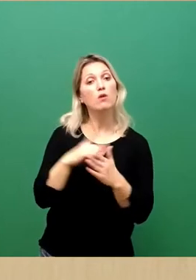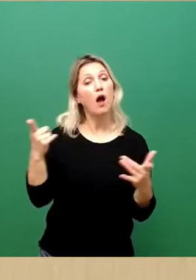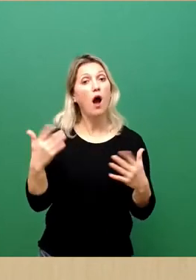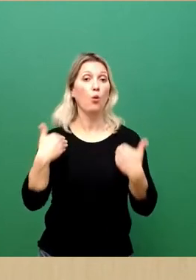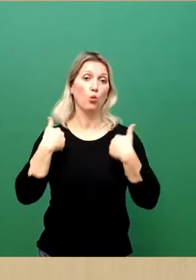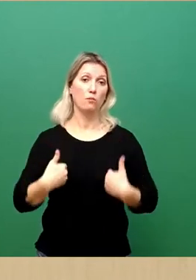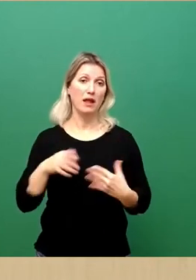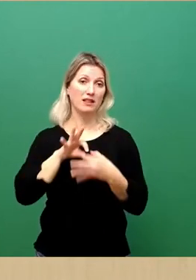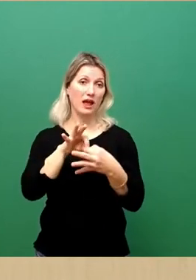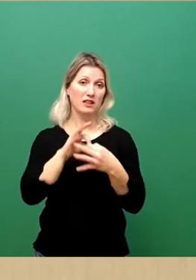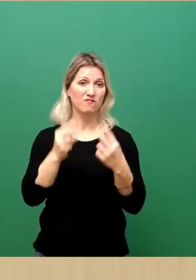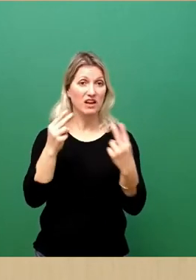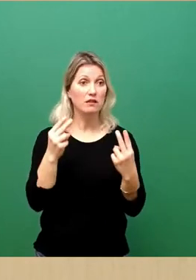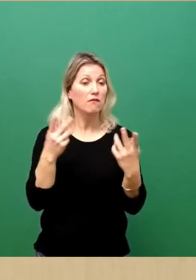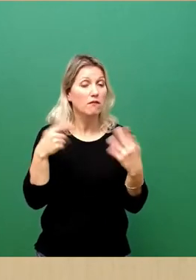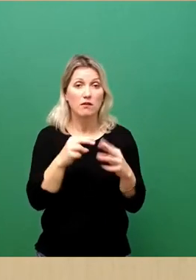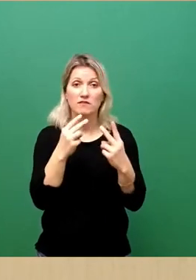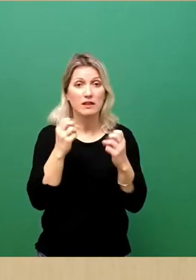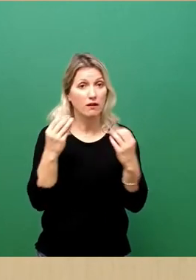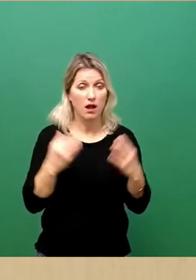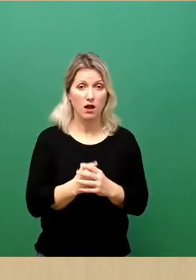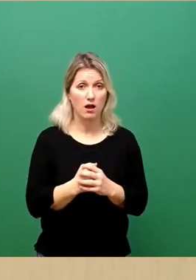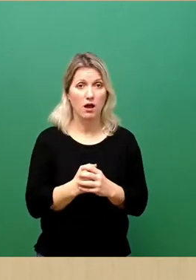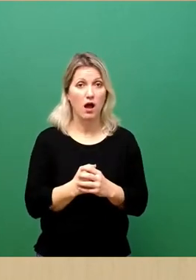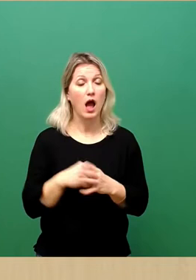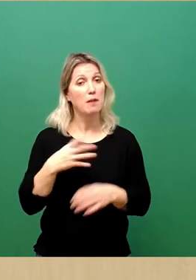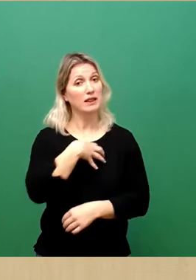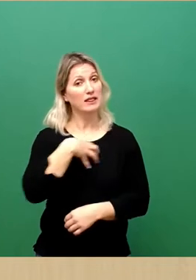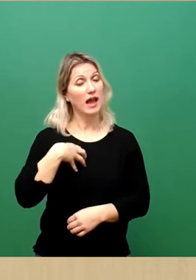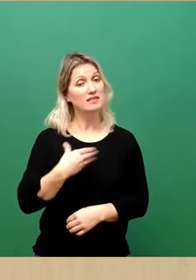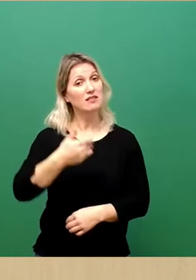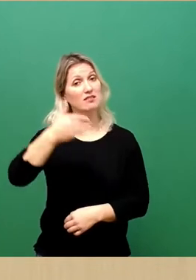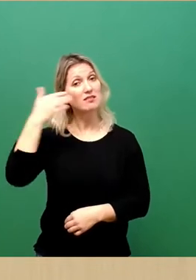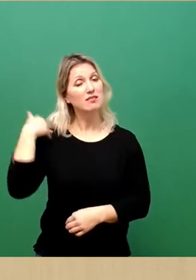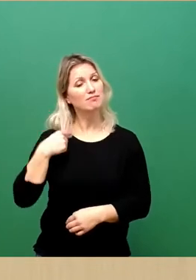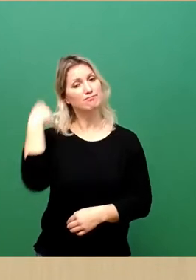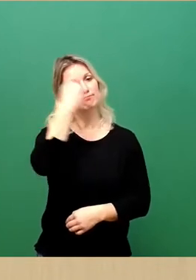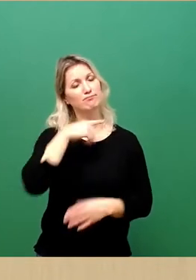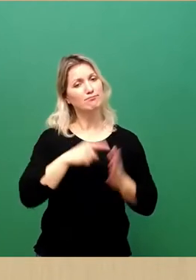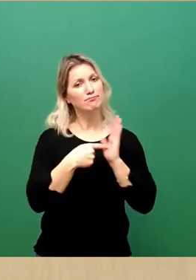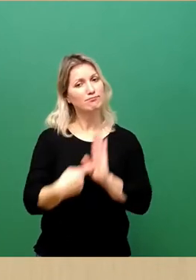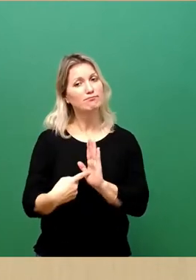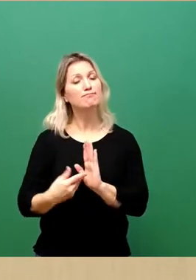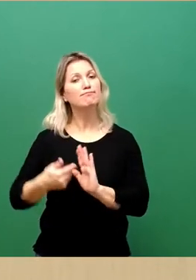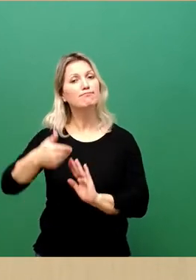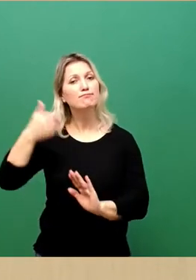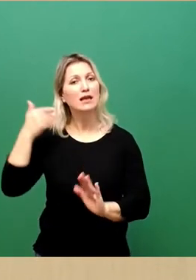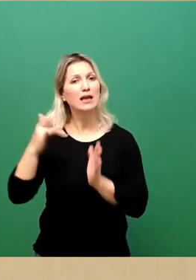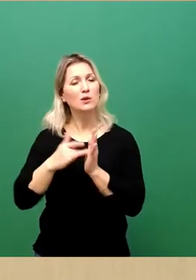Rolle. Das Image Dresdens hat in den vergangenen Monaten und Jahren leider zunehmend unter menschen- und